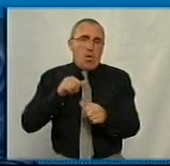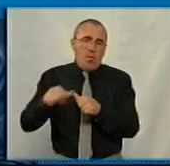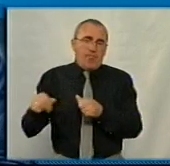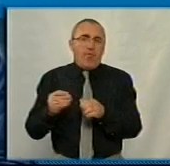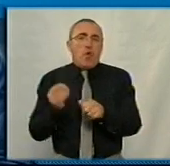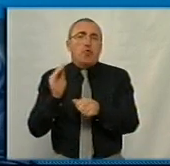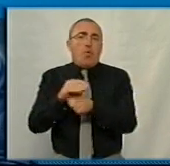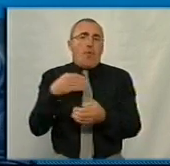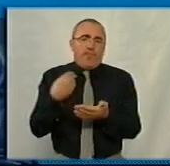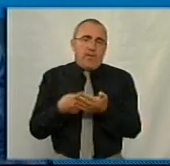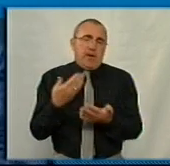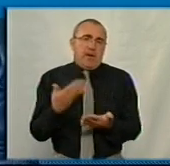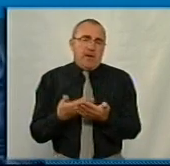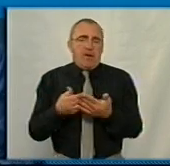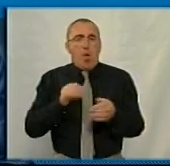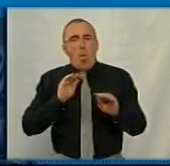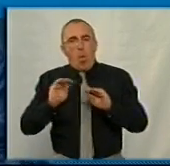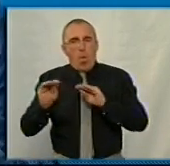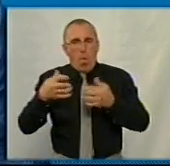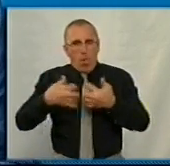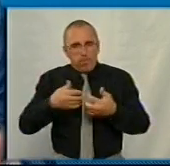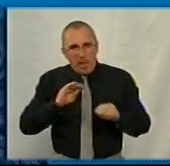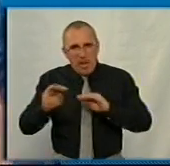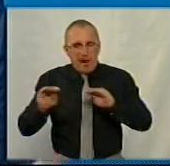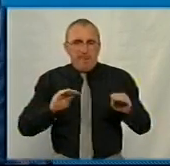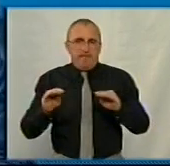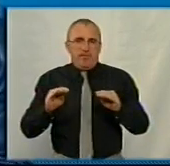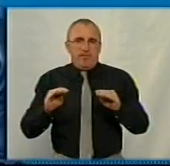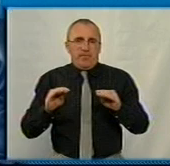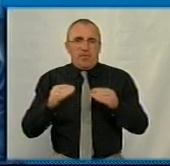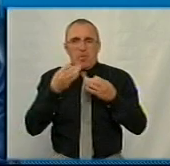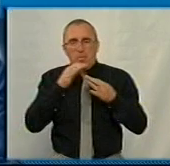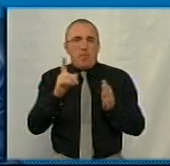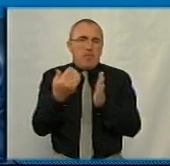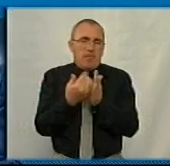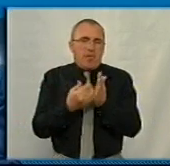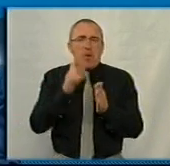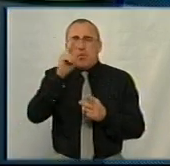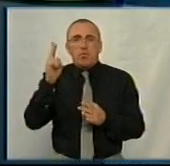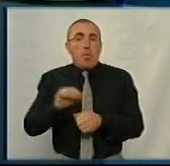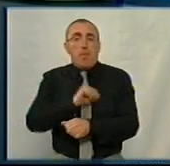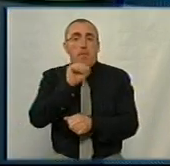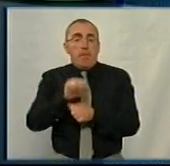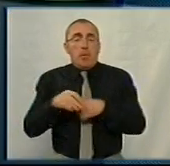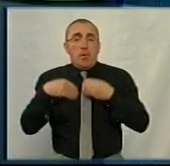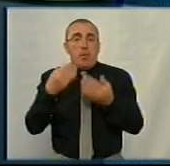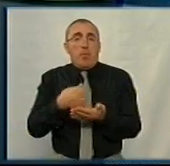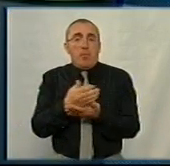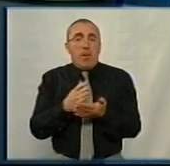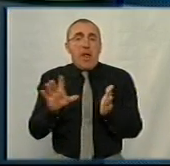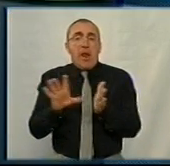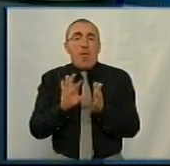до фінансування, наприклад, обладнання, окрема обладнання. Ну, структура будь-якої програми. якщо хтось припинить надавати послугу з